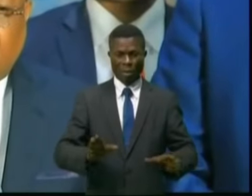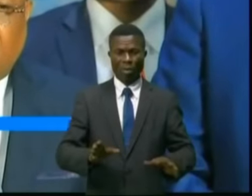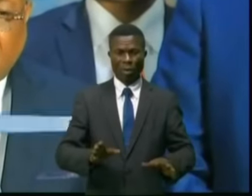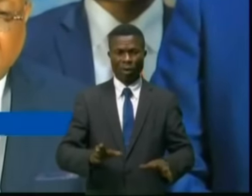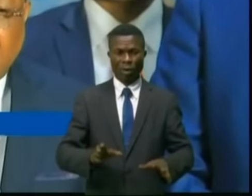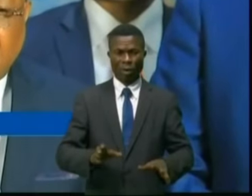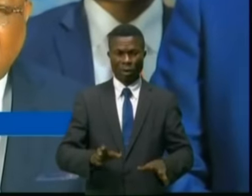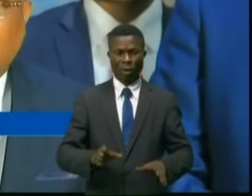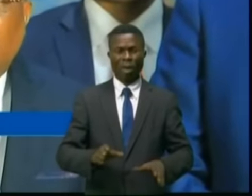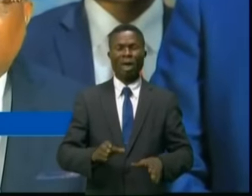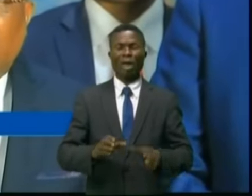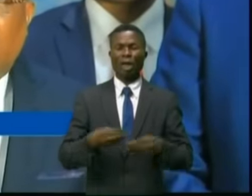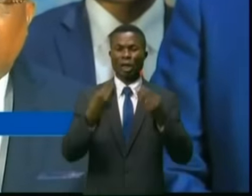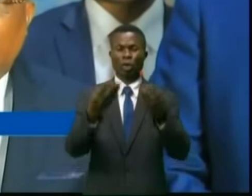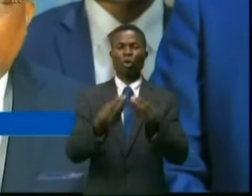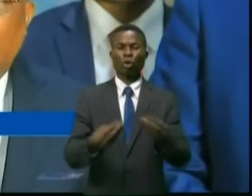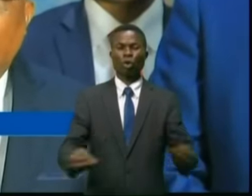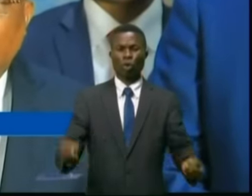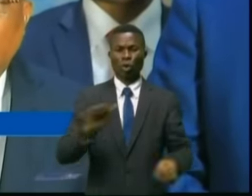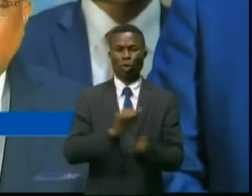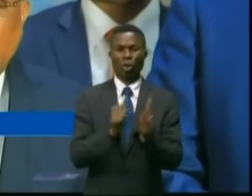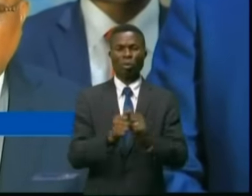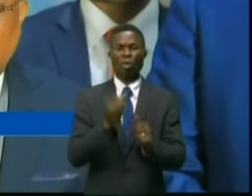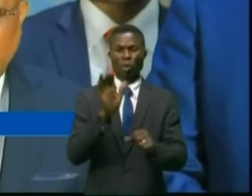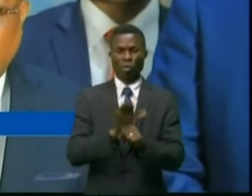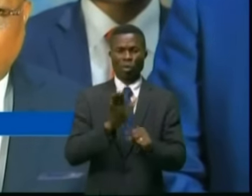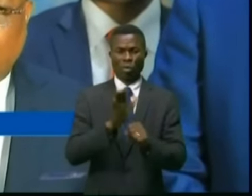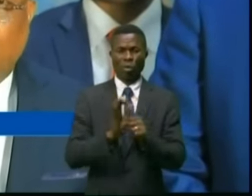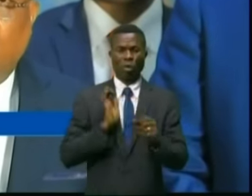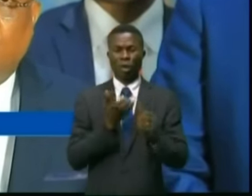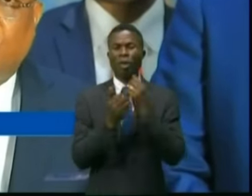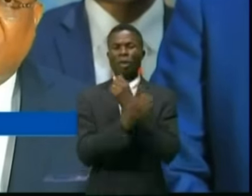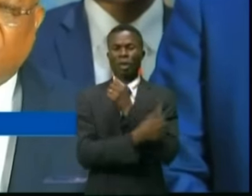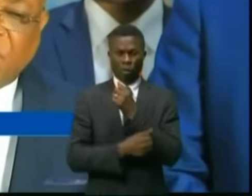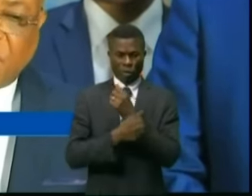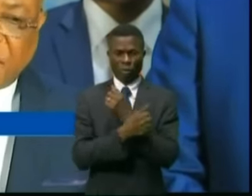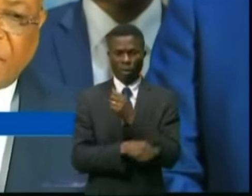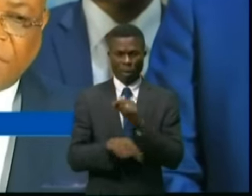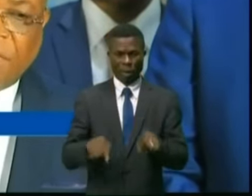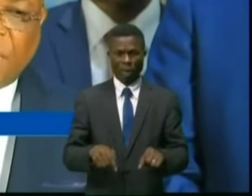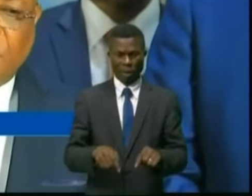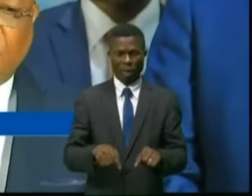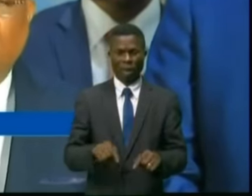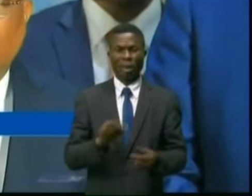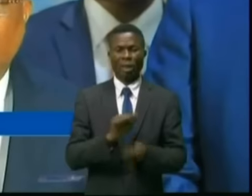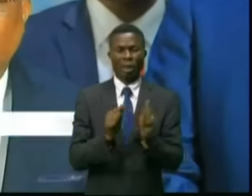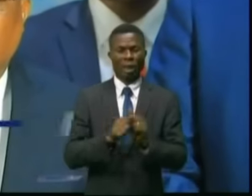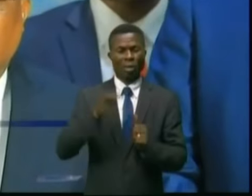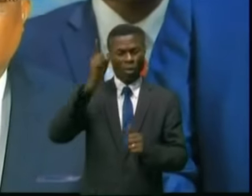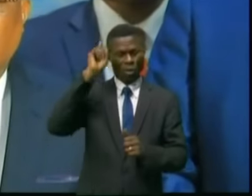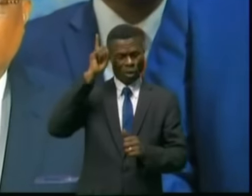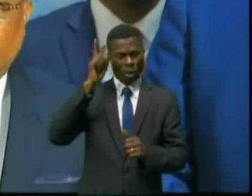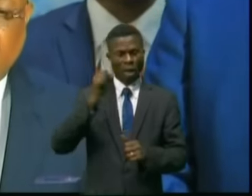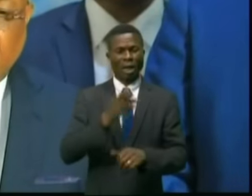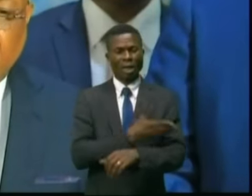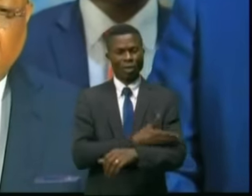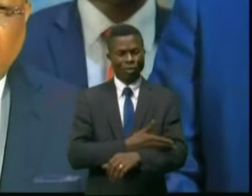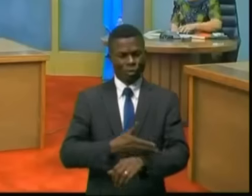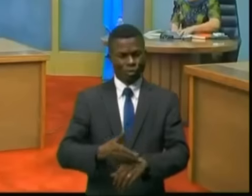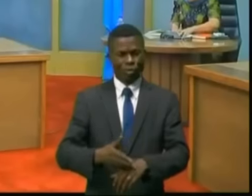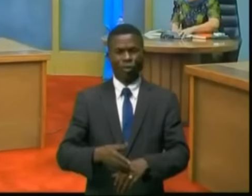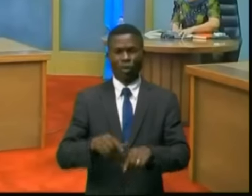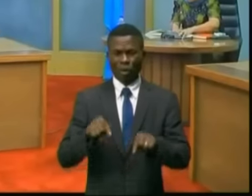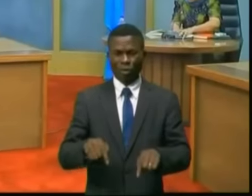face à beaucoup, beaucoup, beaucoup, parfois des dérives que nous avons connues dans le passé.